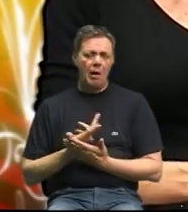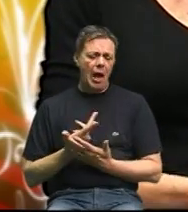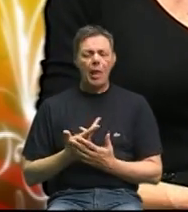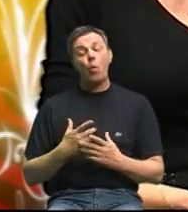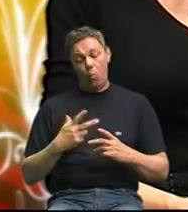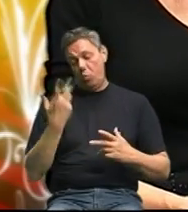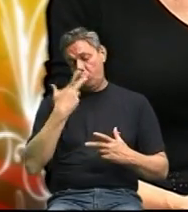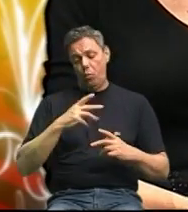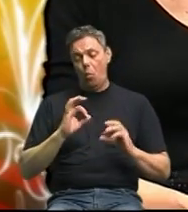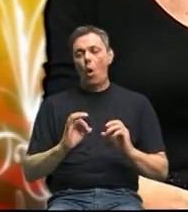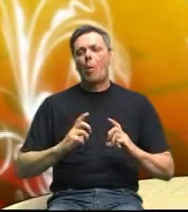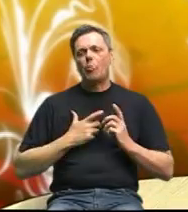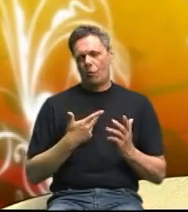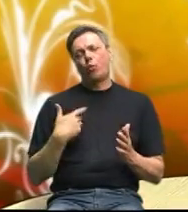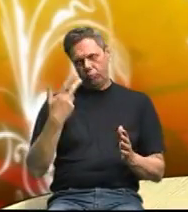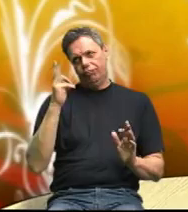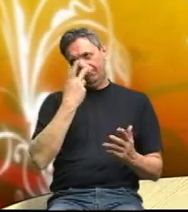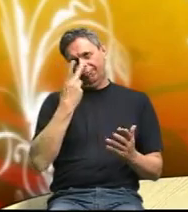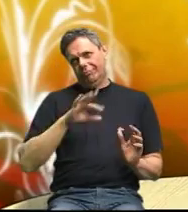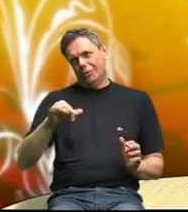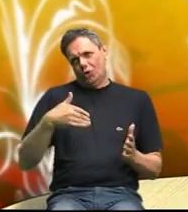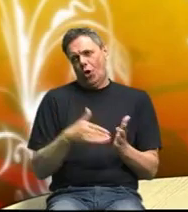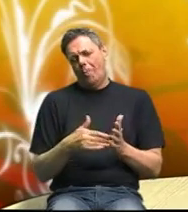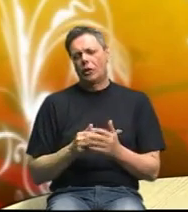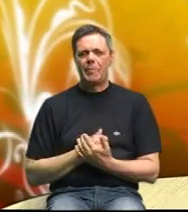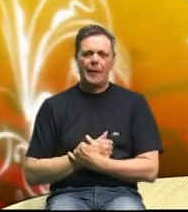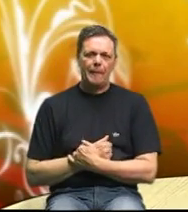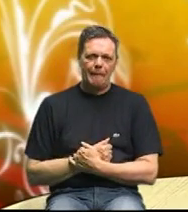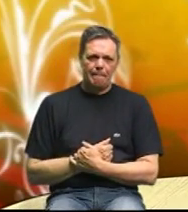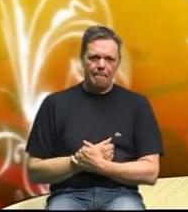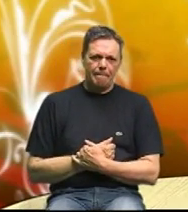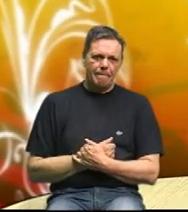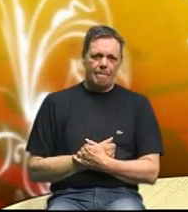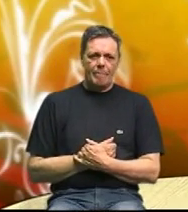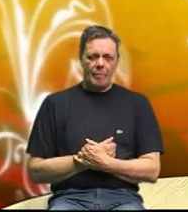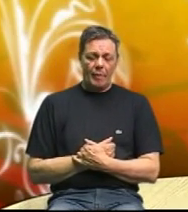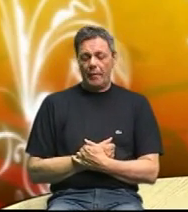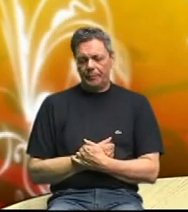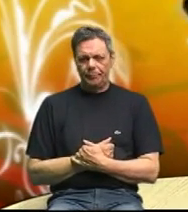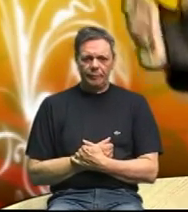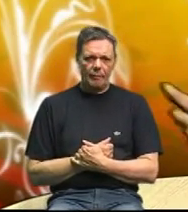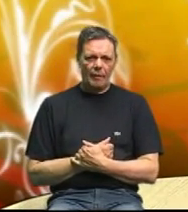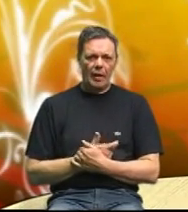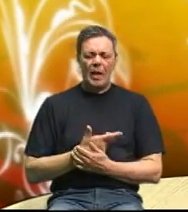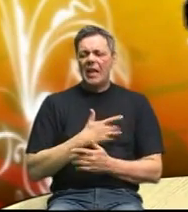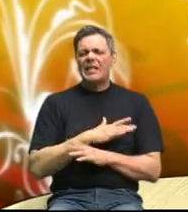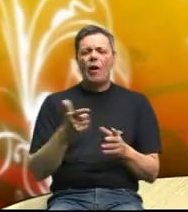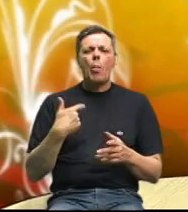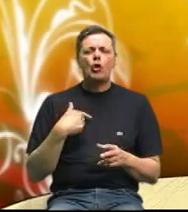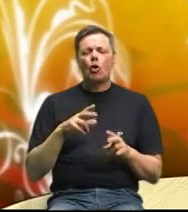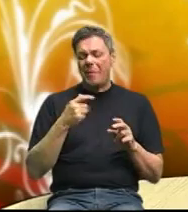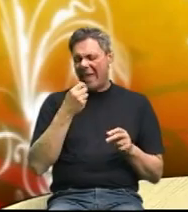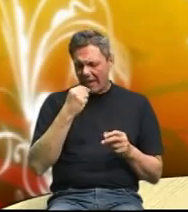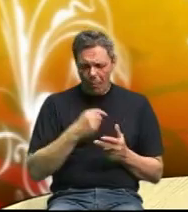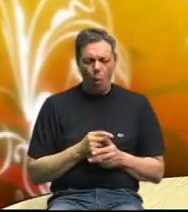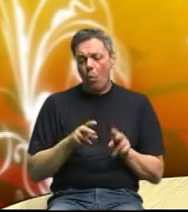treba nama da treba ali trebalo bi svjetsku zdravstvenu slušati ipok ispod 5 grama dnevno jer sve namirce koje mi jedemo ovo sad smo